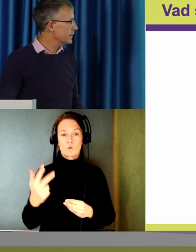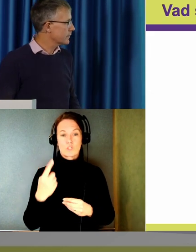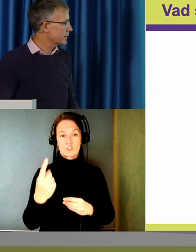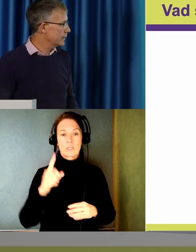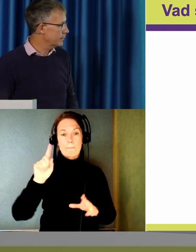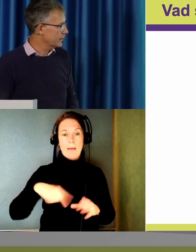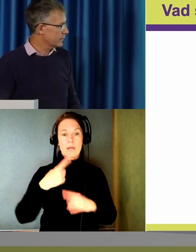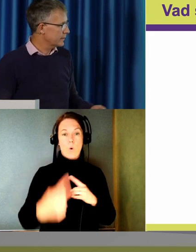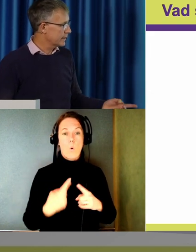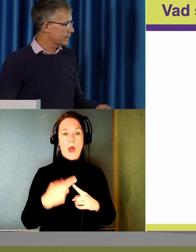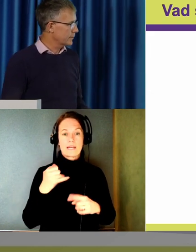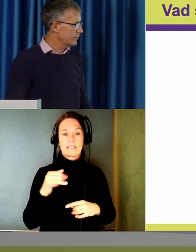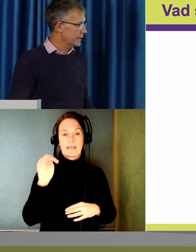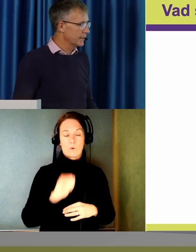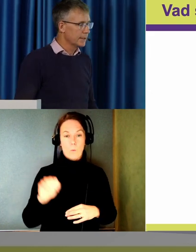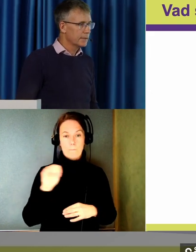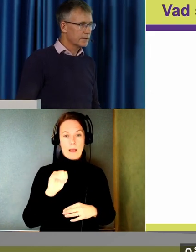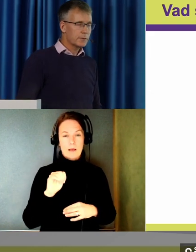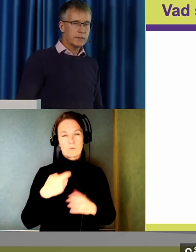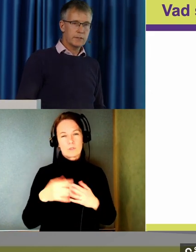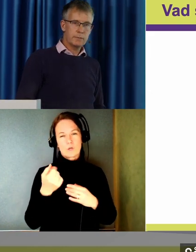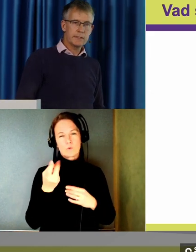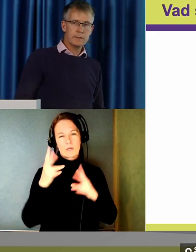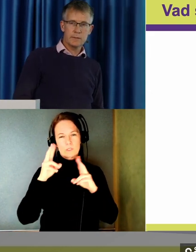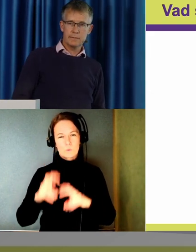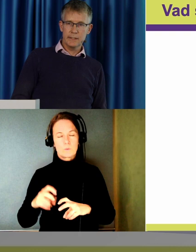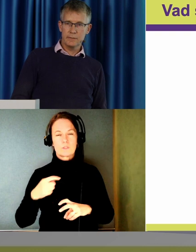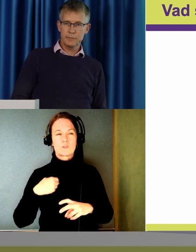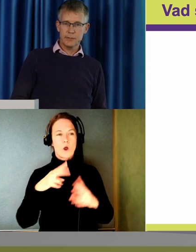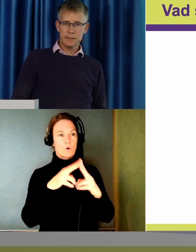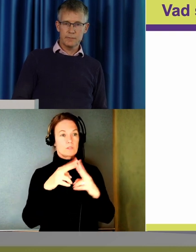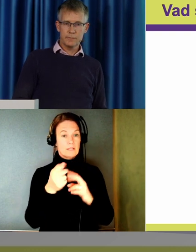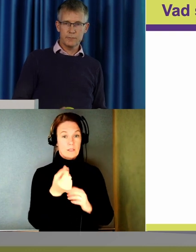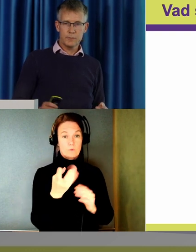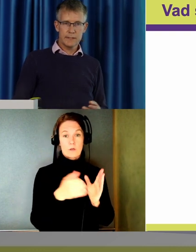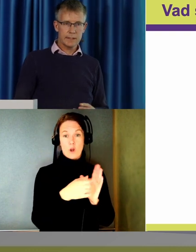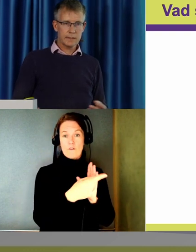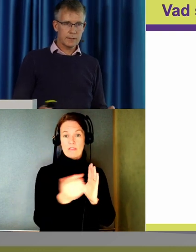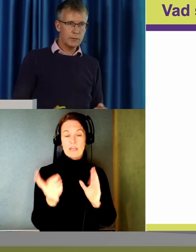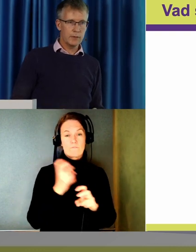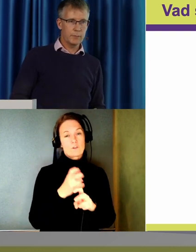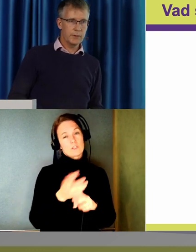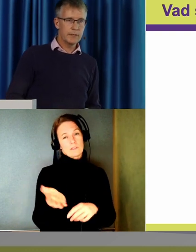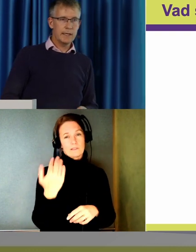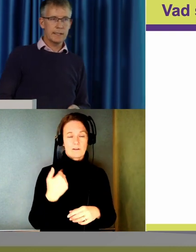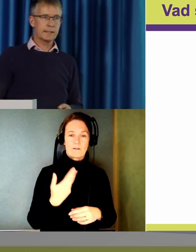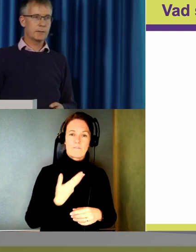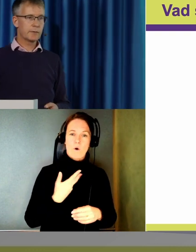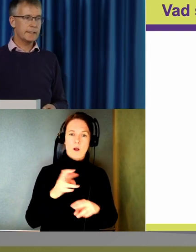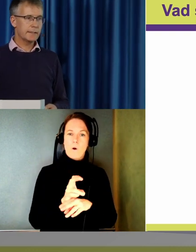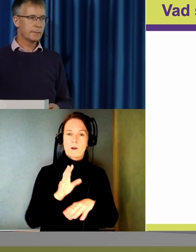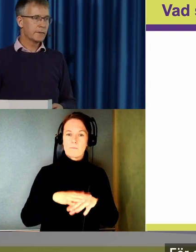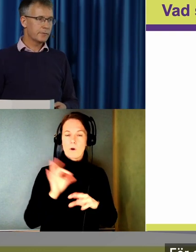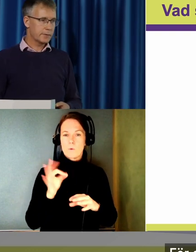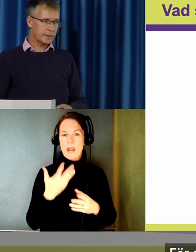och man gör också en del studier. Så jag kommer att höra av mig till några av er och försöka få lite koll på hur är läget